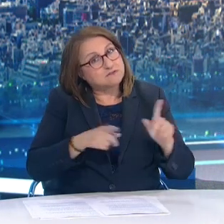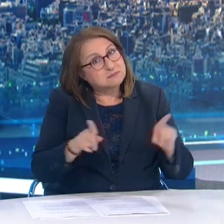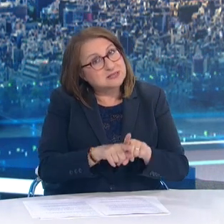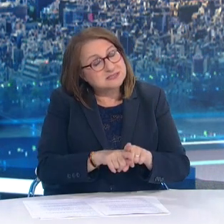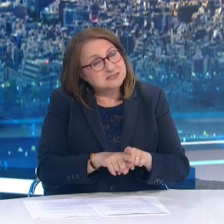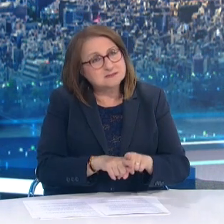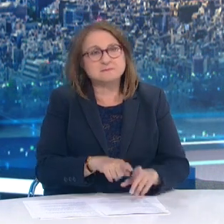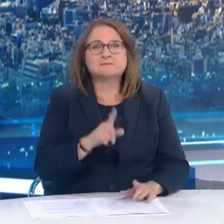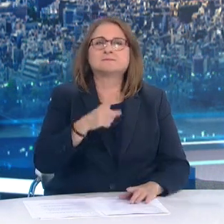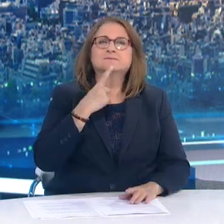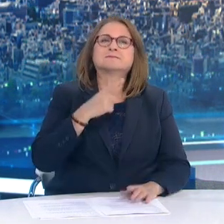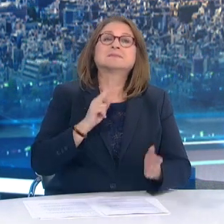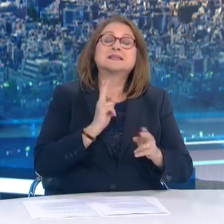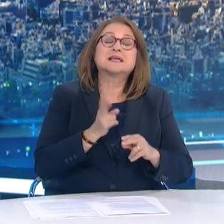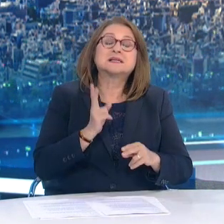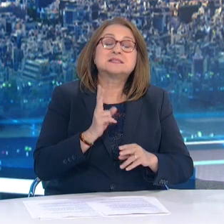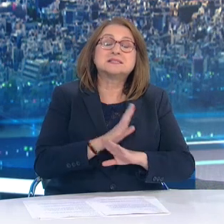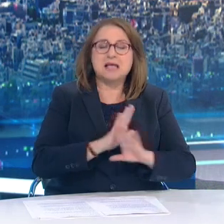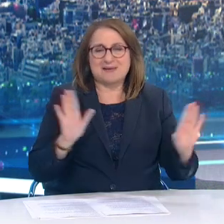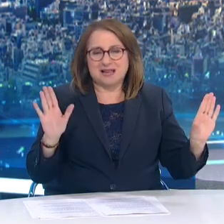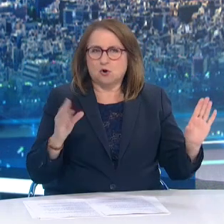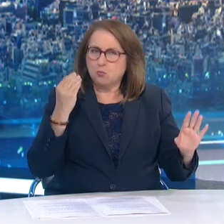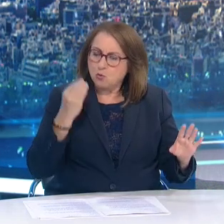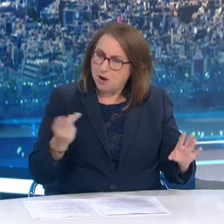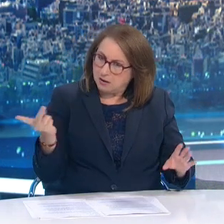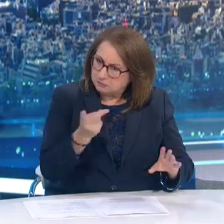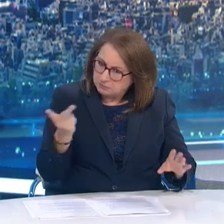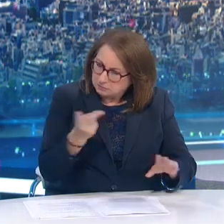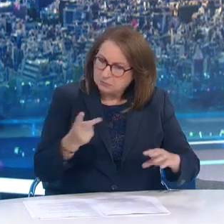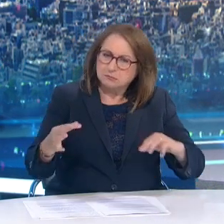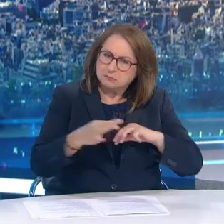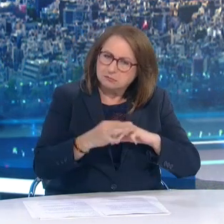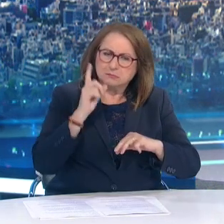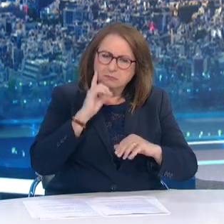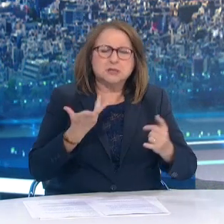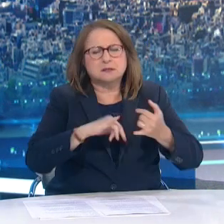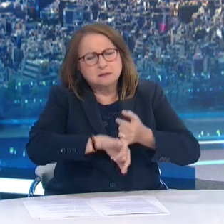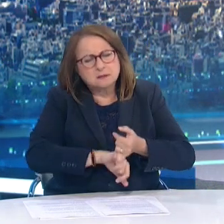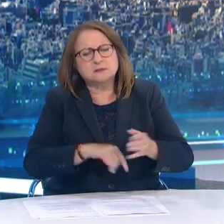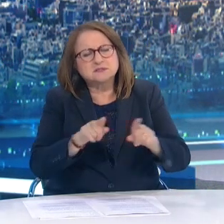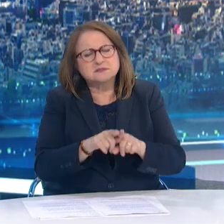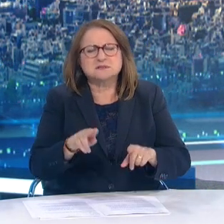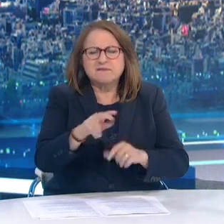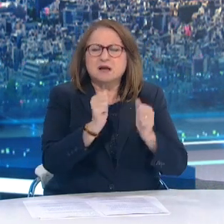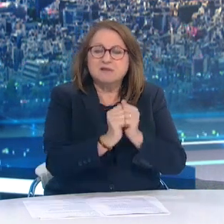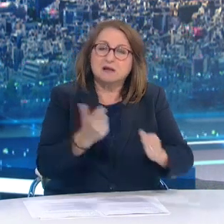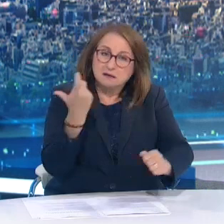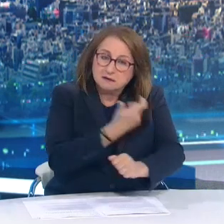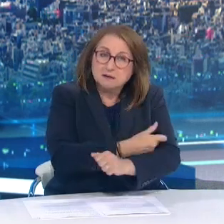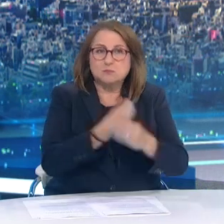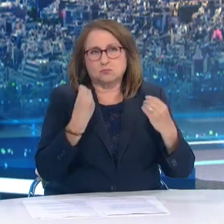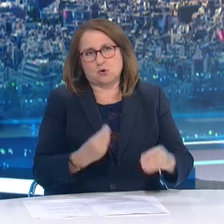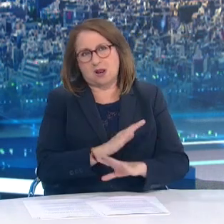ψυχαγωγία που συνδέεται με αυξημένη κινητικότητα θα είναι πιο εύκολη για τους εμβολιασμένους και πιο δύσκολη για τους ανεμβολίασους πολίτες